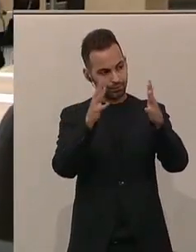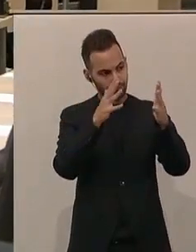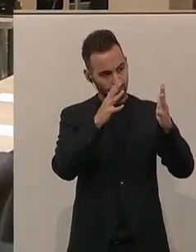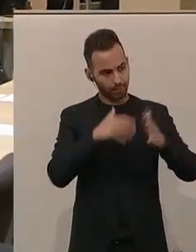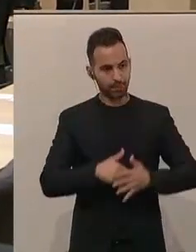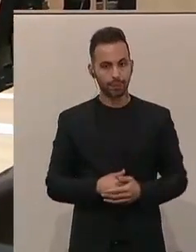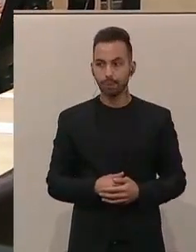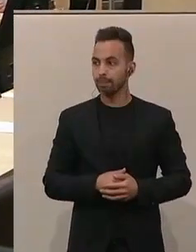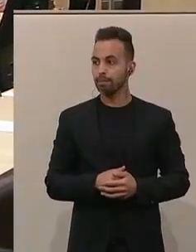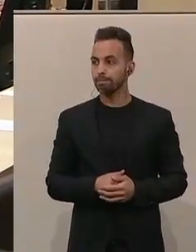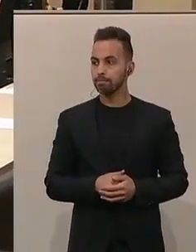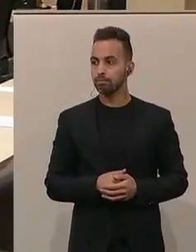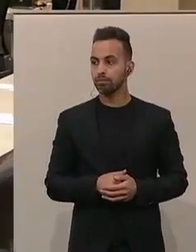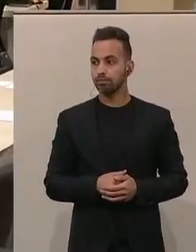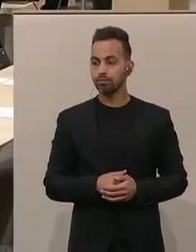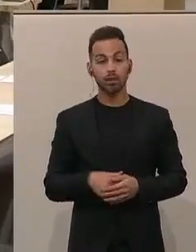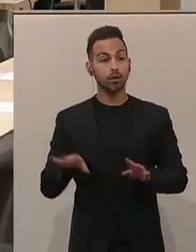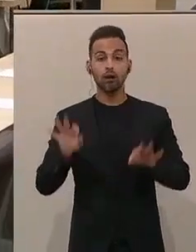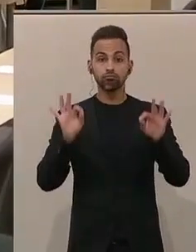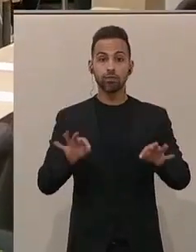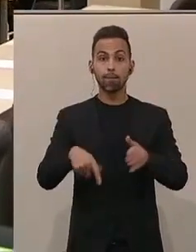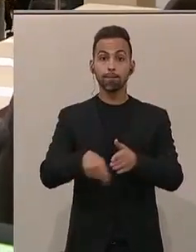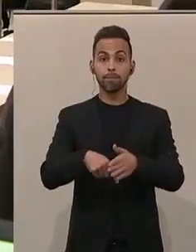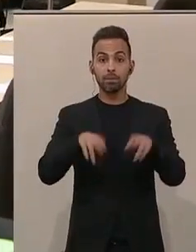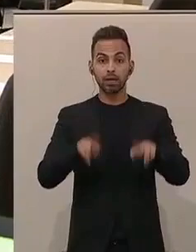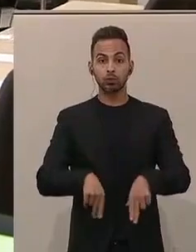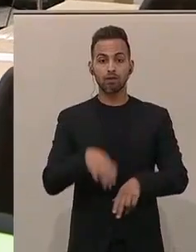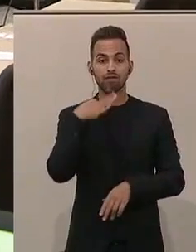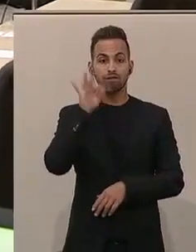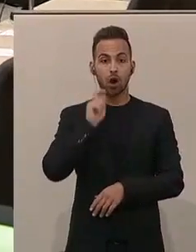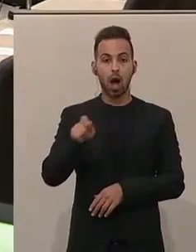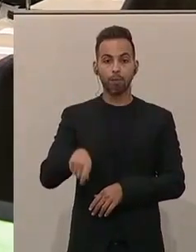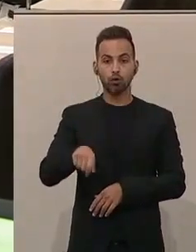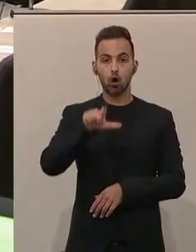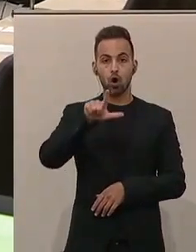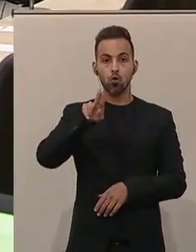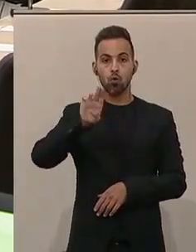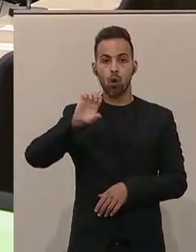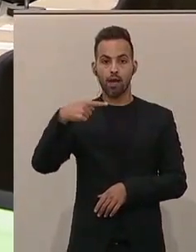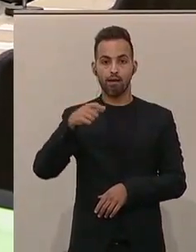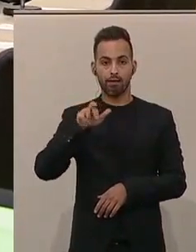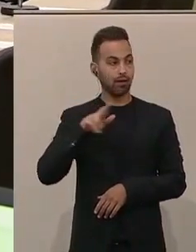Die Möglichkeit, die Geodaten von Flüchtlingen zu erfassen, sei notwendig, sagt Günter Kumpitsch, FPÖ.